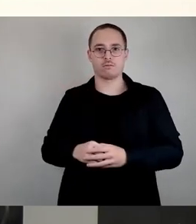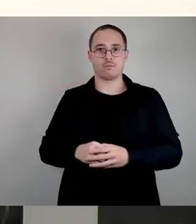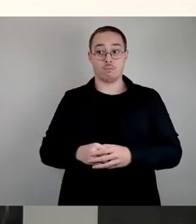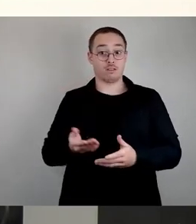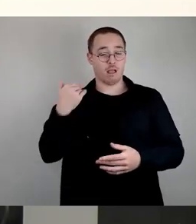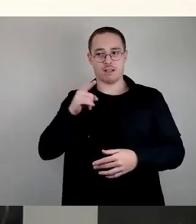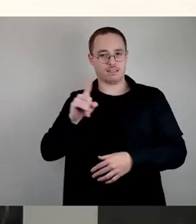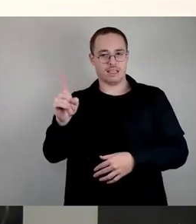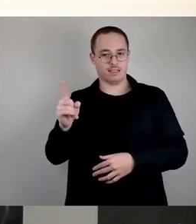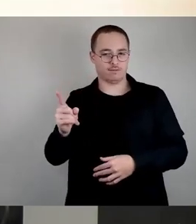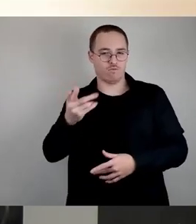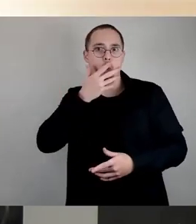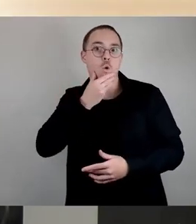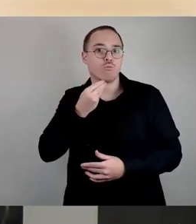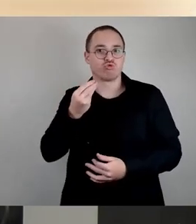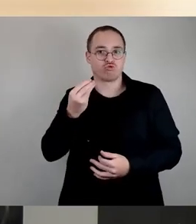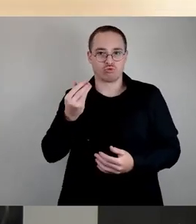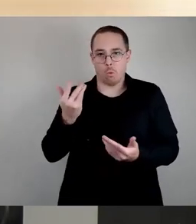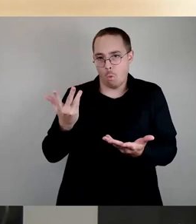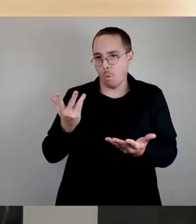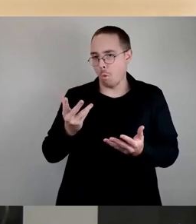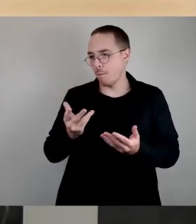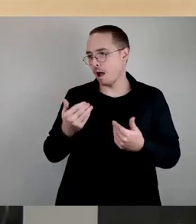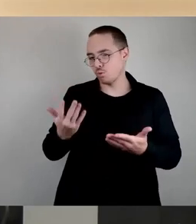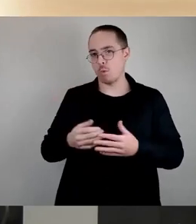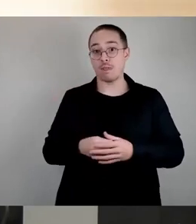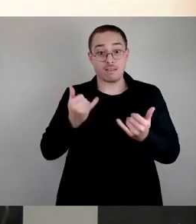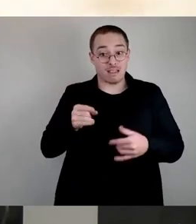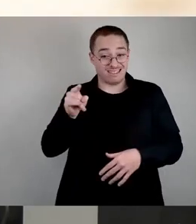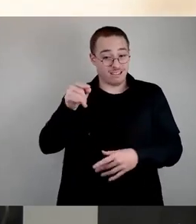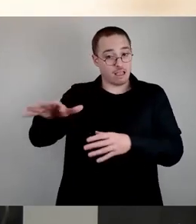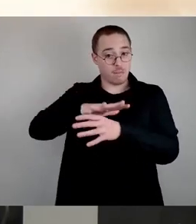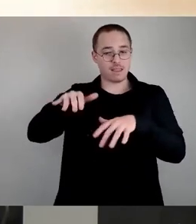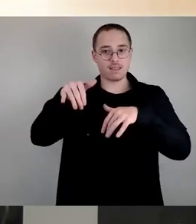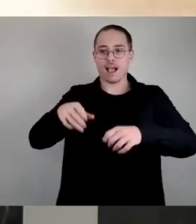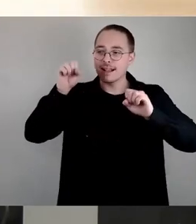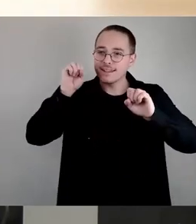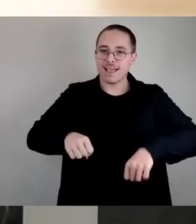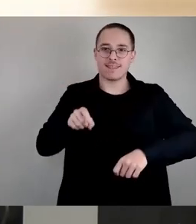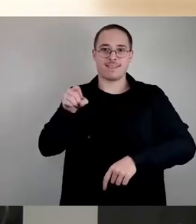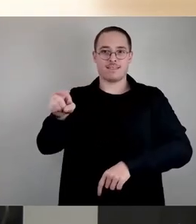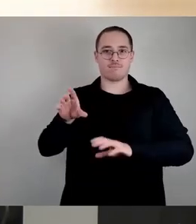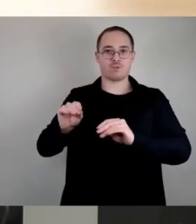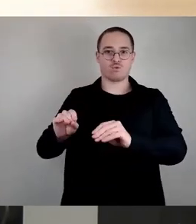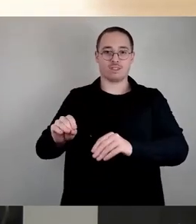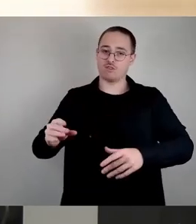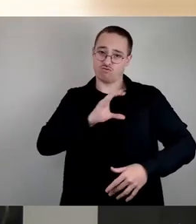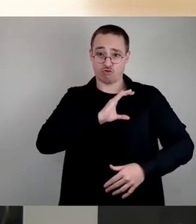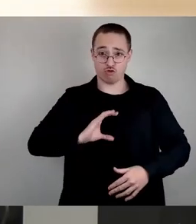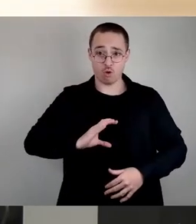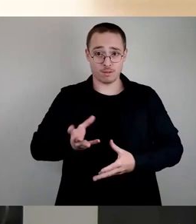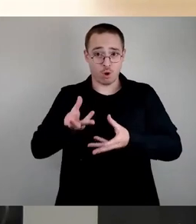Entwicklungschance. Die Kaufhalle, diesmal gerade, ist gerodet worden für einen schönen Wohnblock. Und der ist jetzt bezogen.